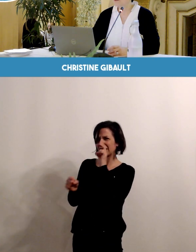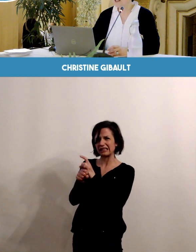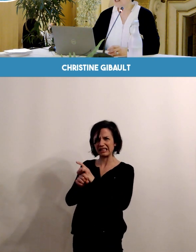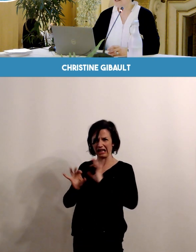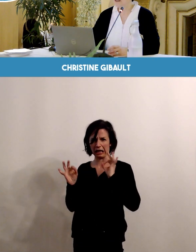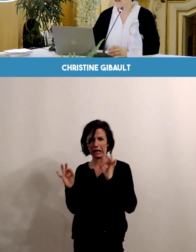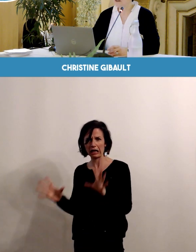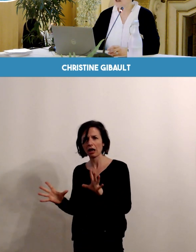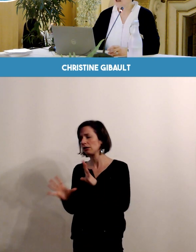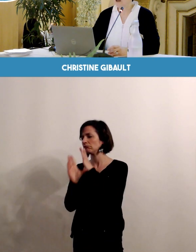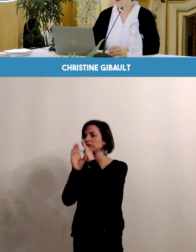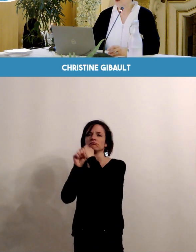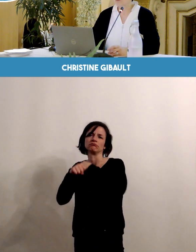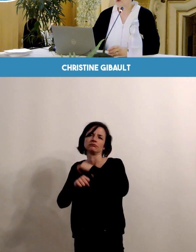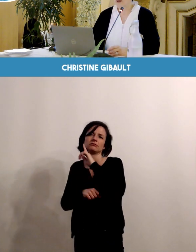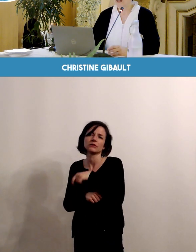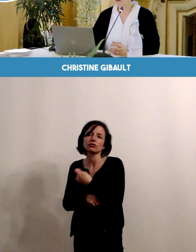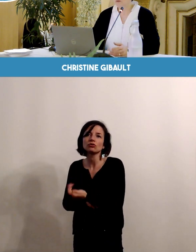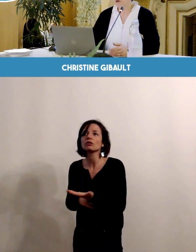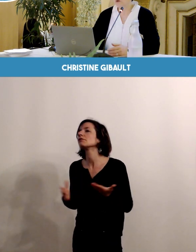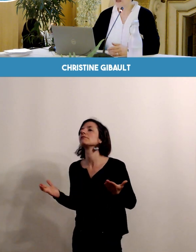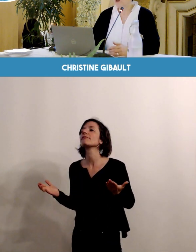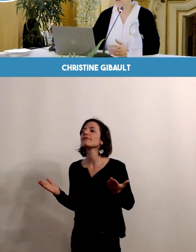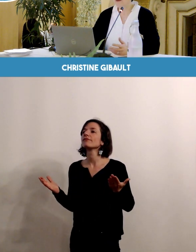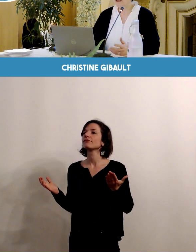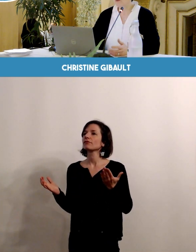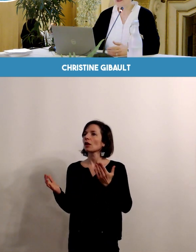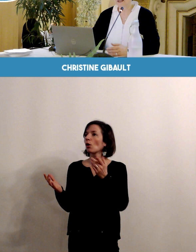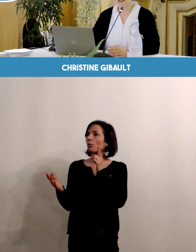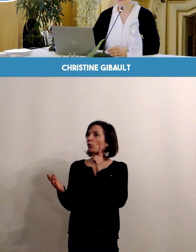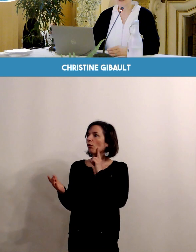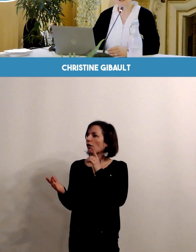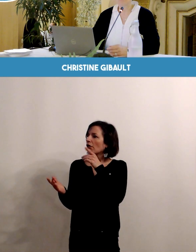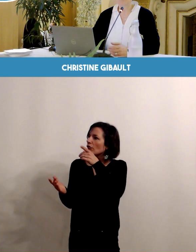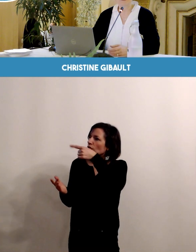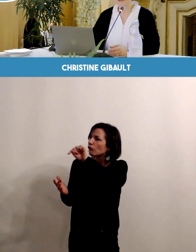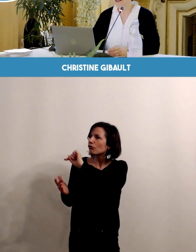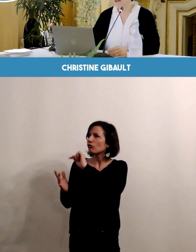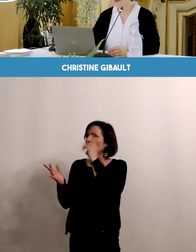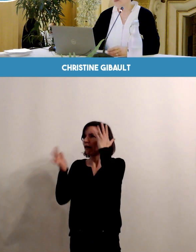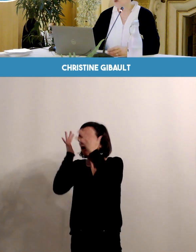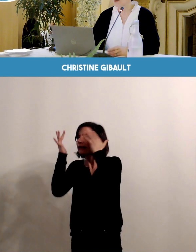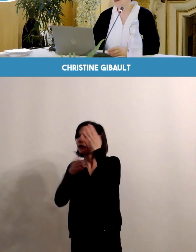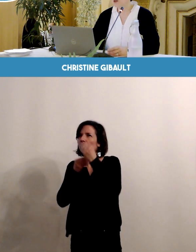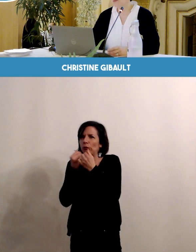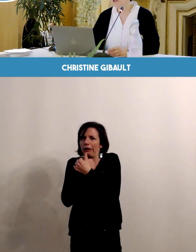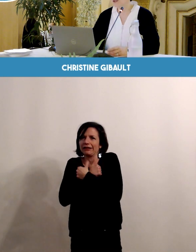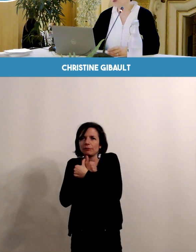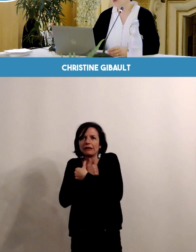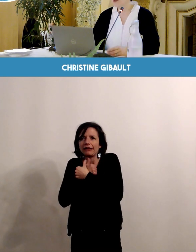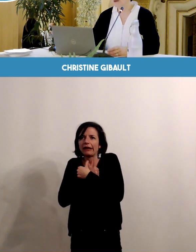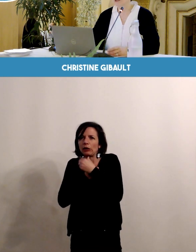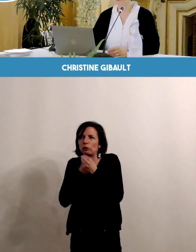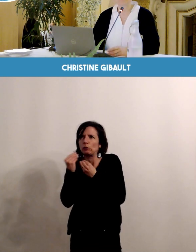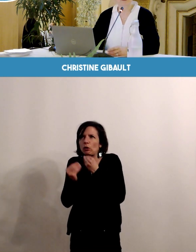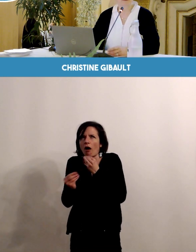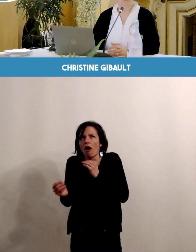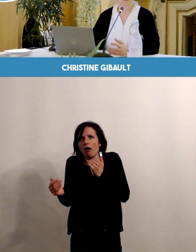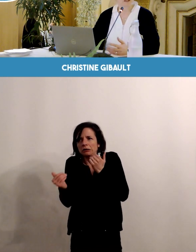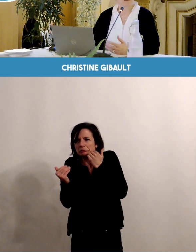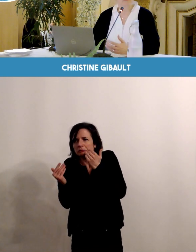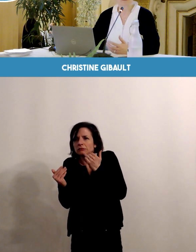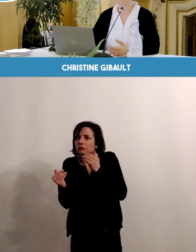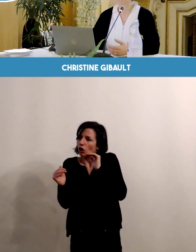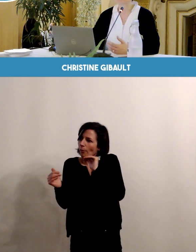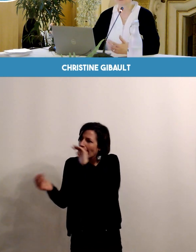toute confidentialité. Donc pour parler de vos préoccupations, même les plus intimes et les plus délicates. Je vous ai mis le petit logo de la maison des femmes